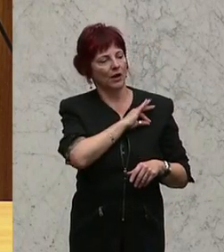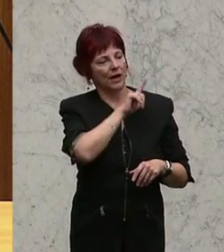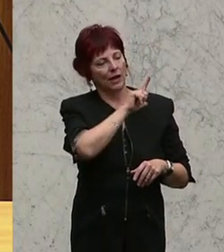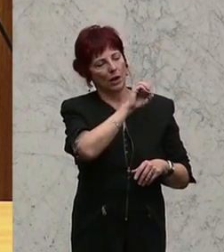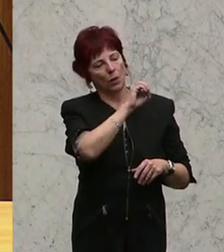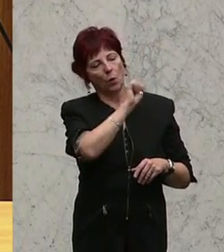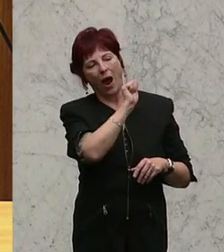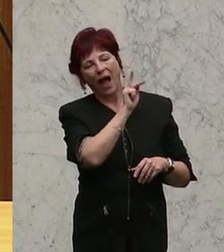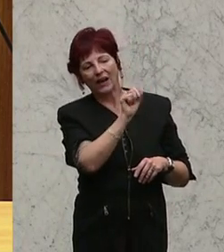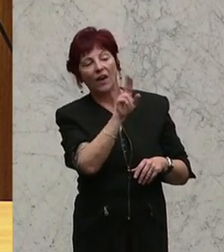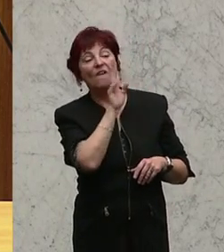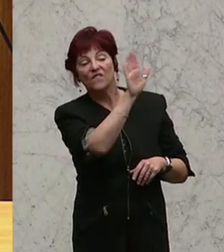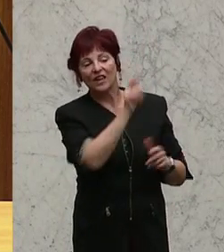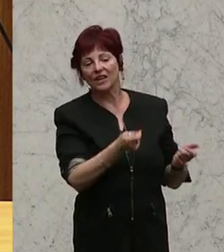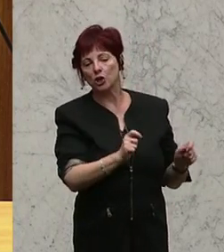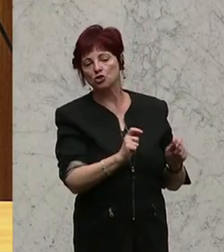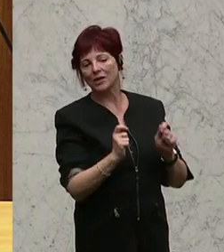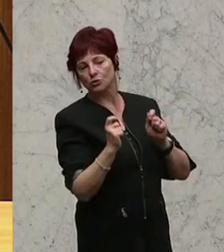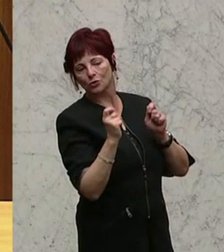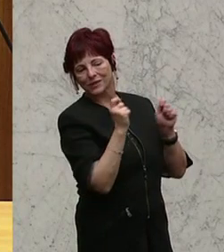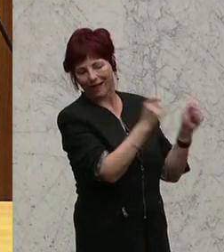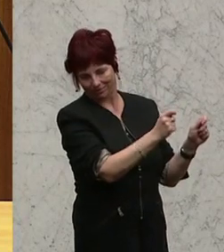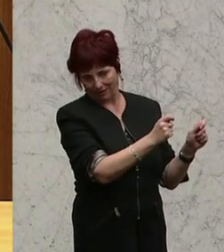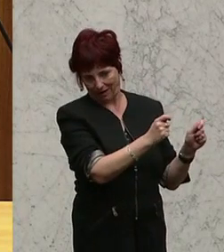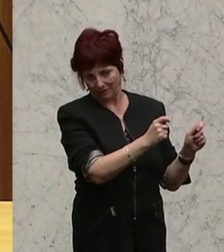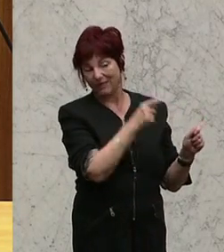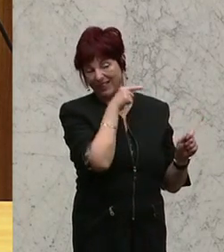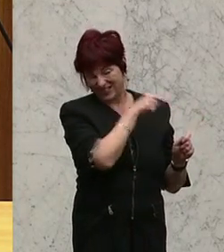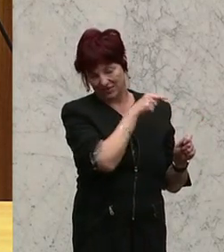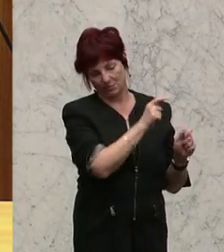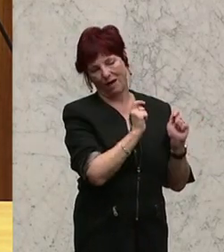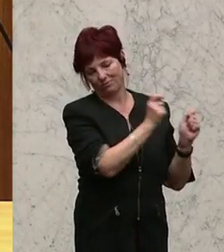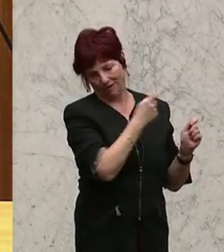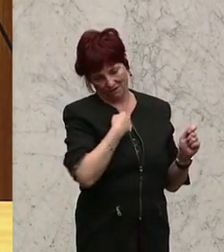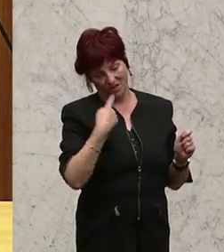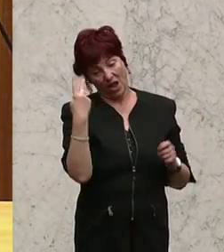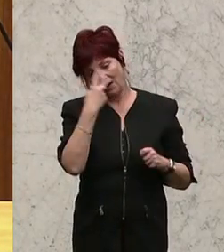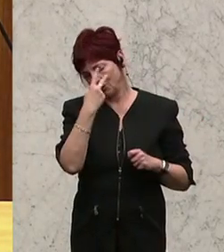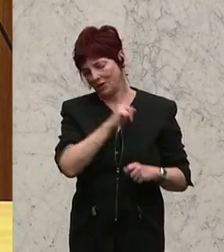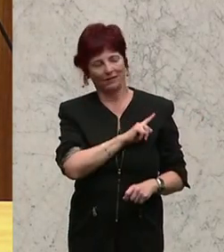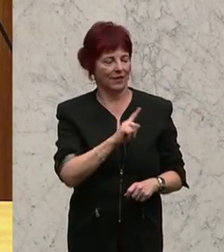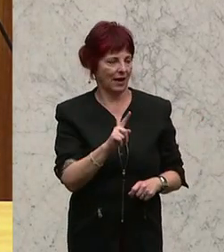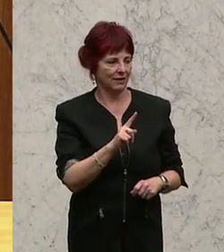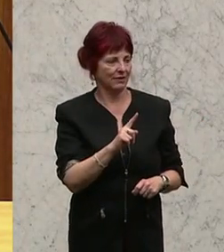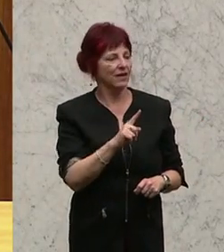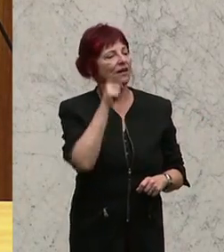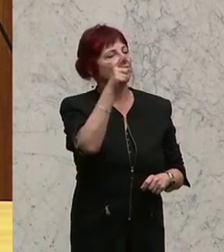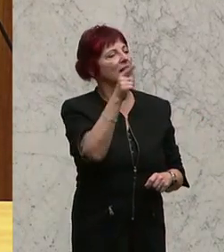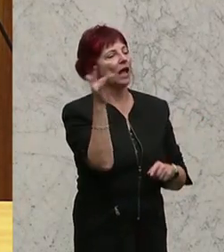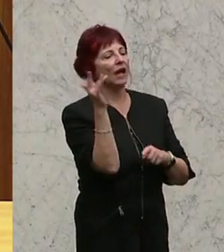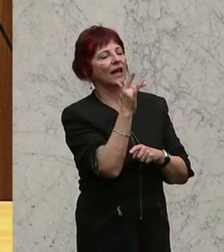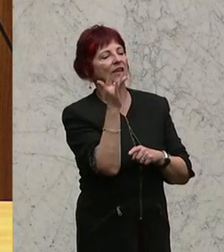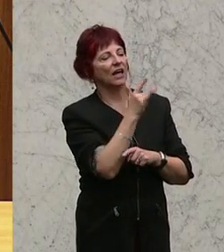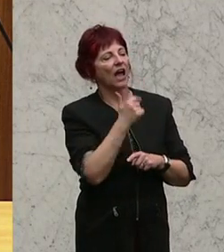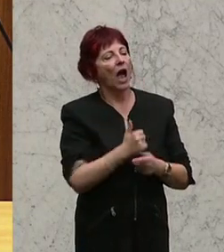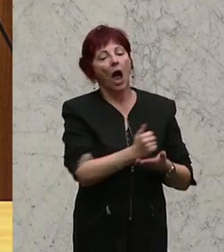Entschließungsantrag ein, dem wir nicht zustimmen können und werden. Denn Sie begritteln hier, dass die Apotheken eben